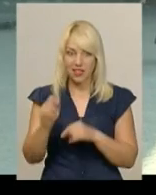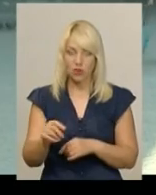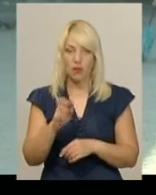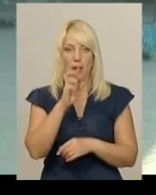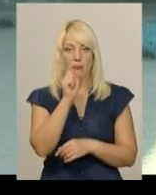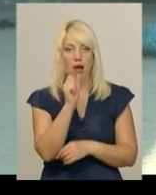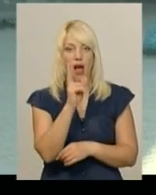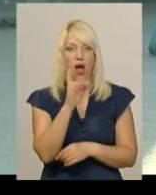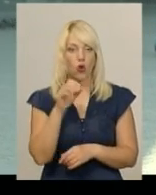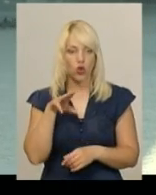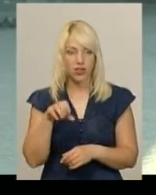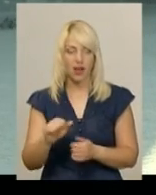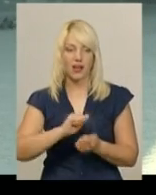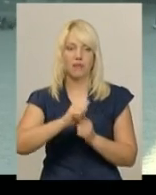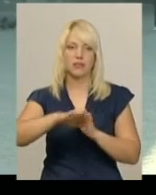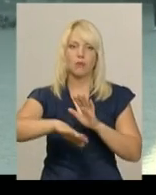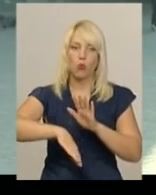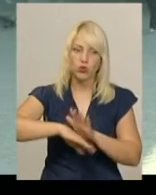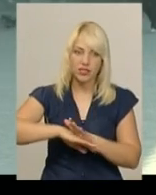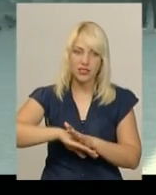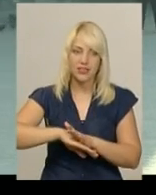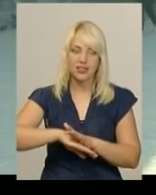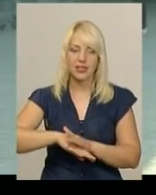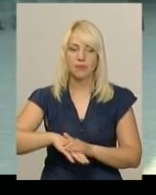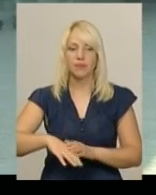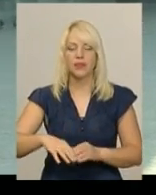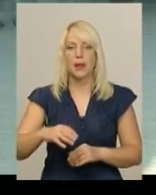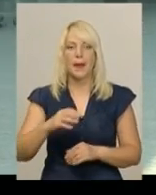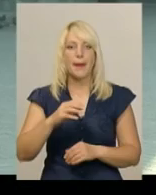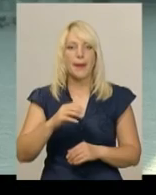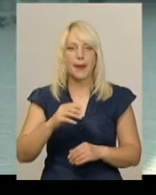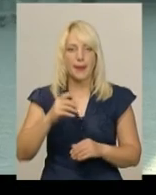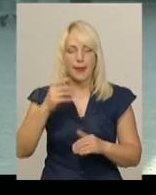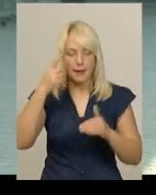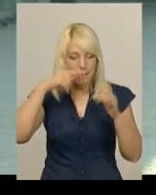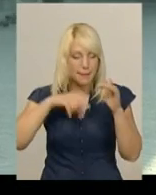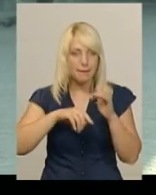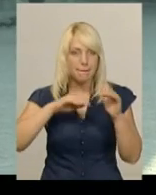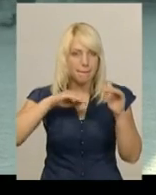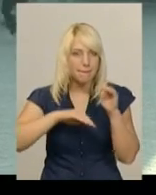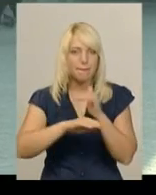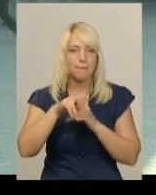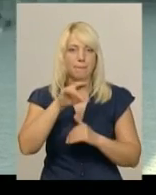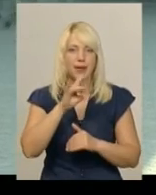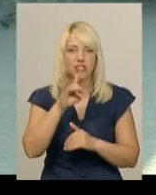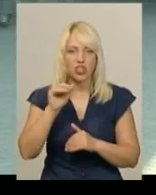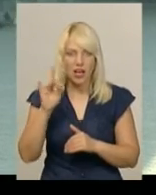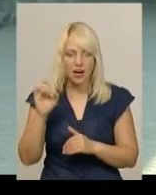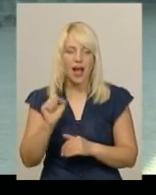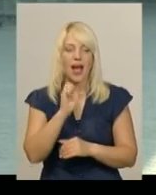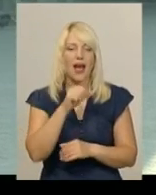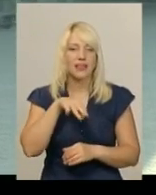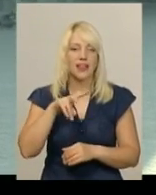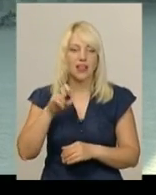Бакоти, Кам'янеця-Подільського, Печера-Атлантида, це дуже завжди цікаво і люди долучаються з